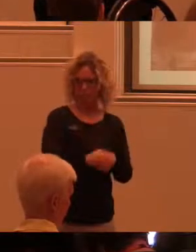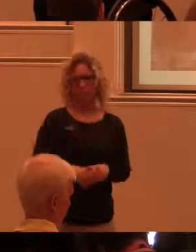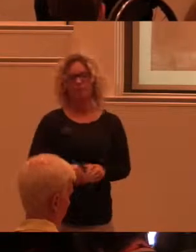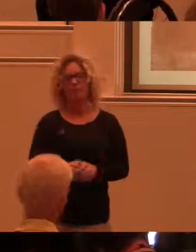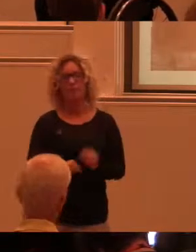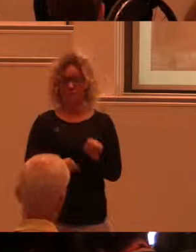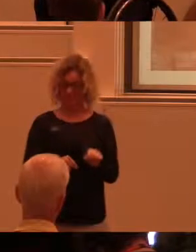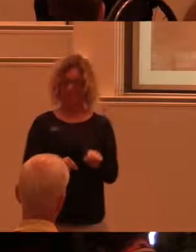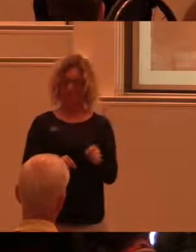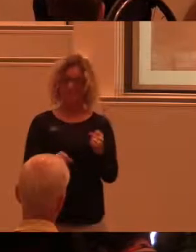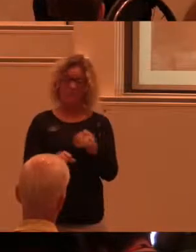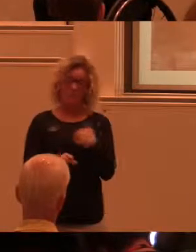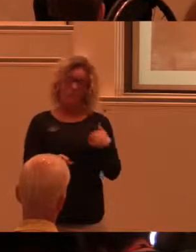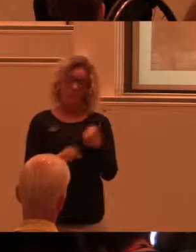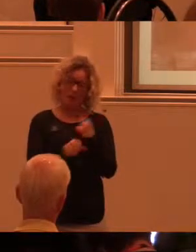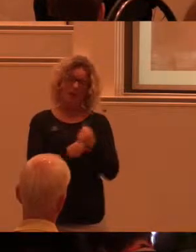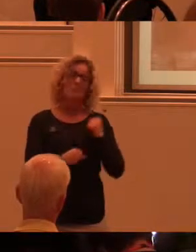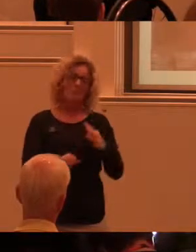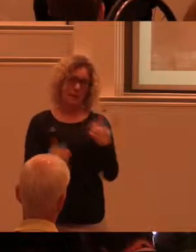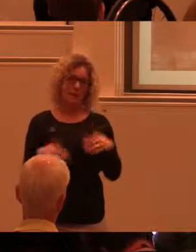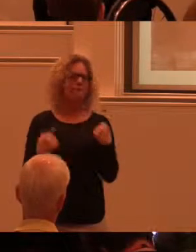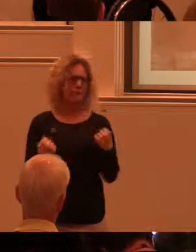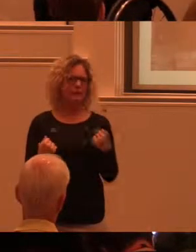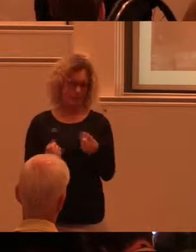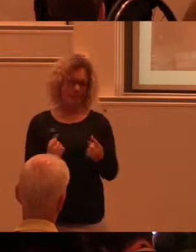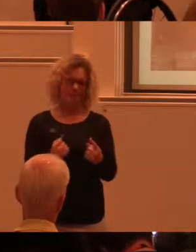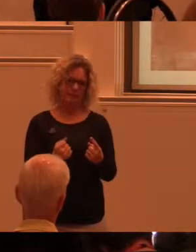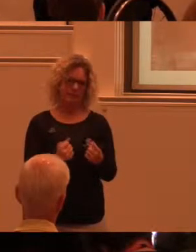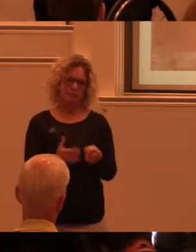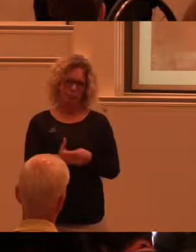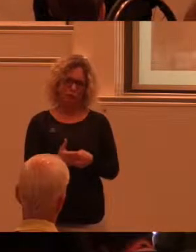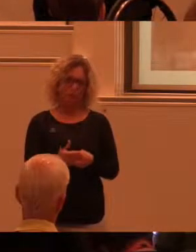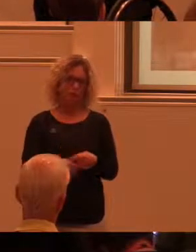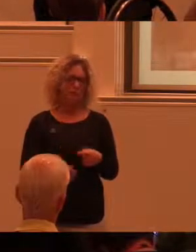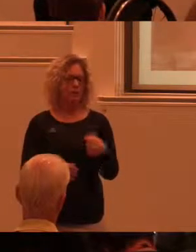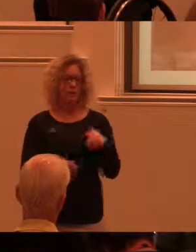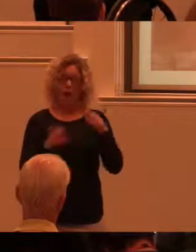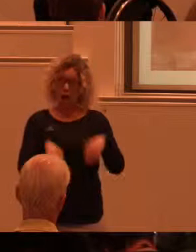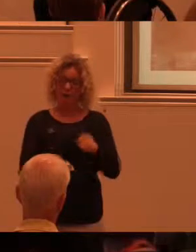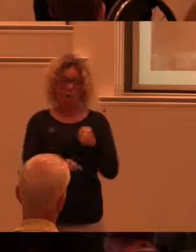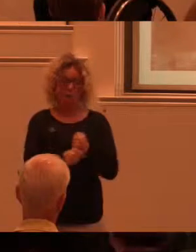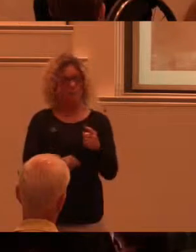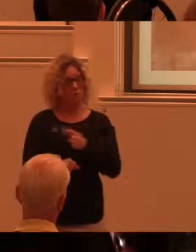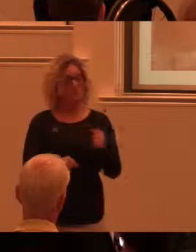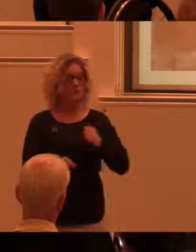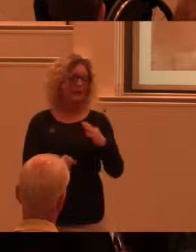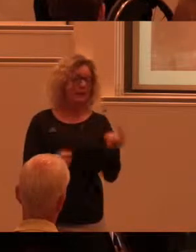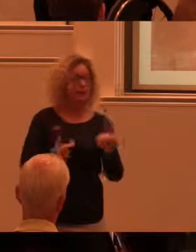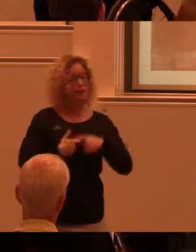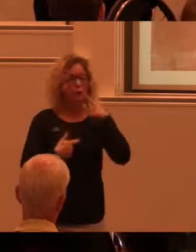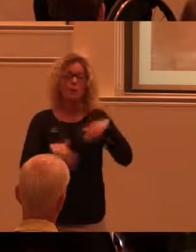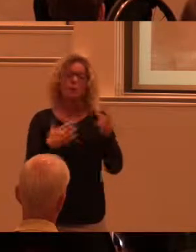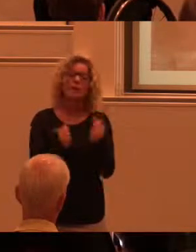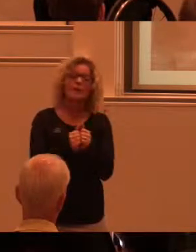Och där blir ju arbete bland annat med tillgänglighet väldigt viktigt. Jag har arbetat mycket med tillgänglighet kopplat till kultur på ett annat